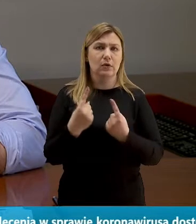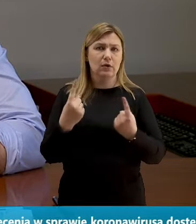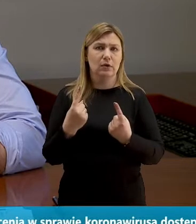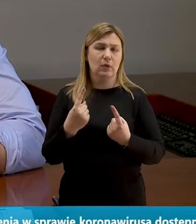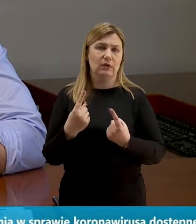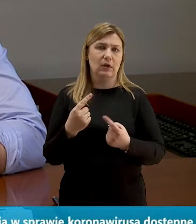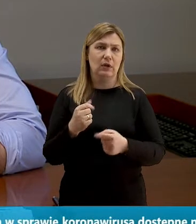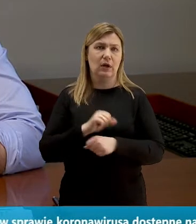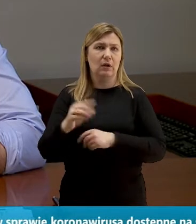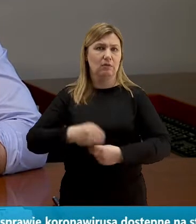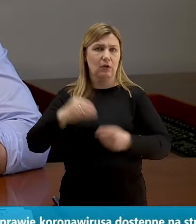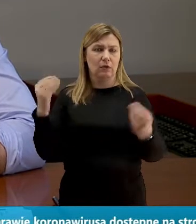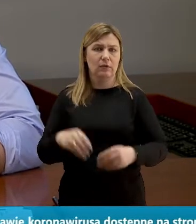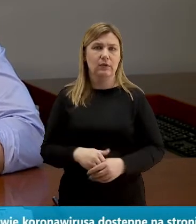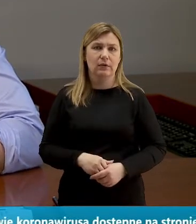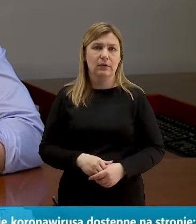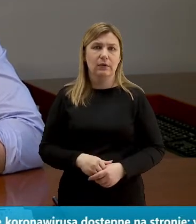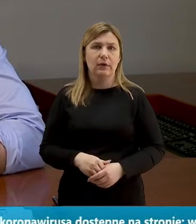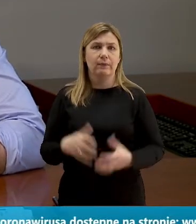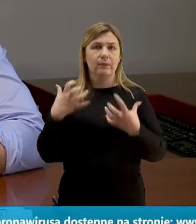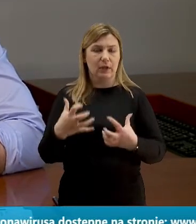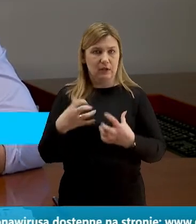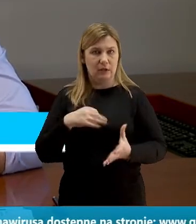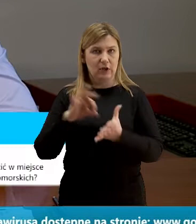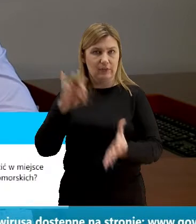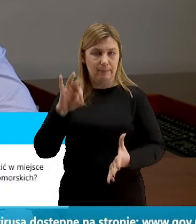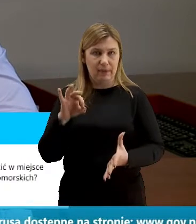dynamiczna chcę też Państwa zapewnić że